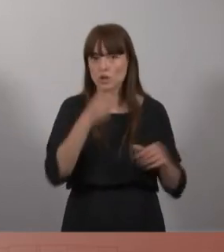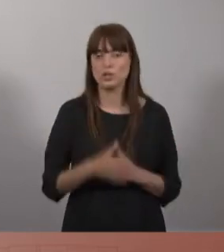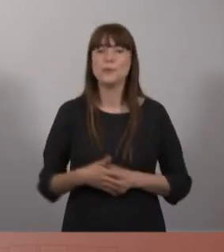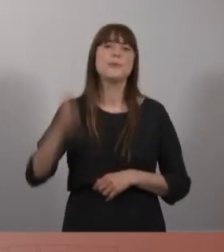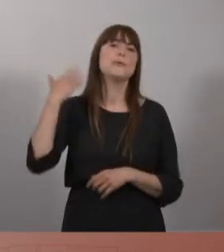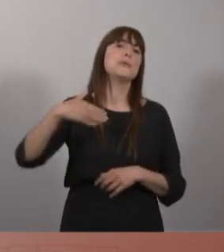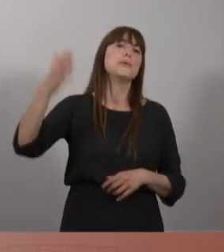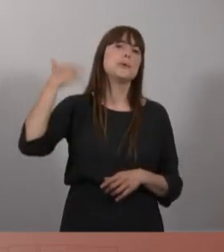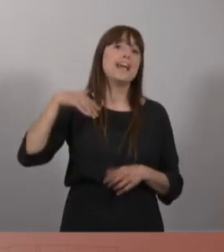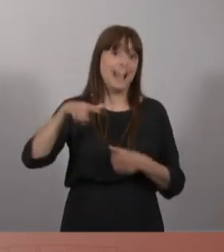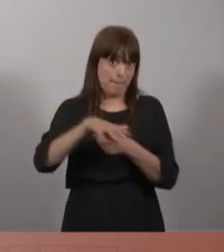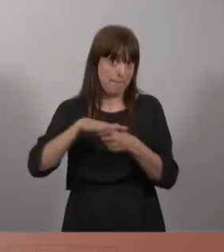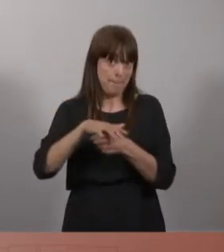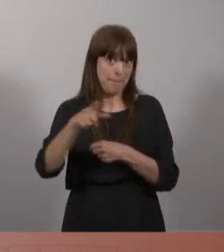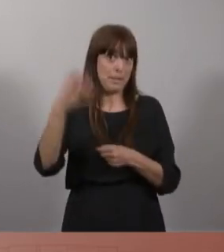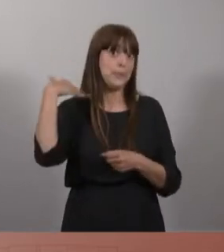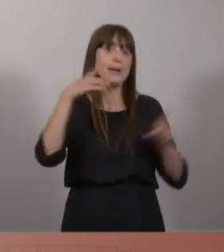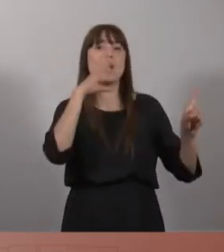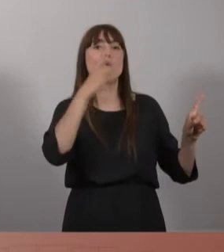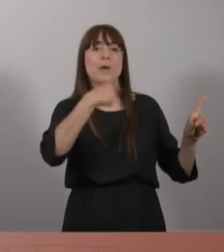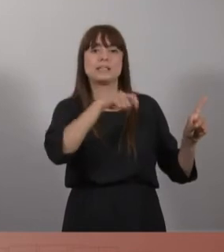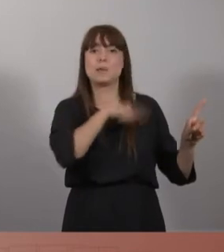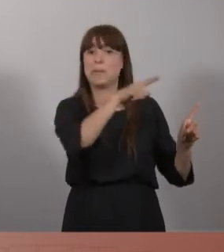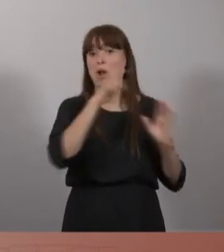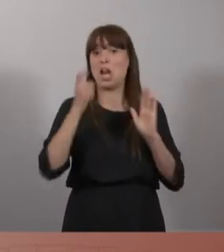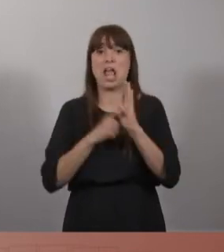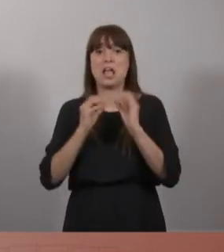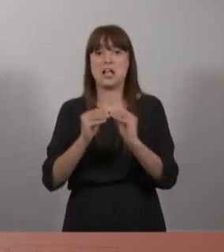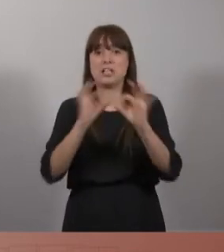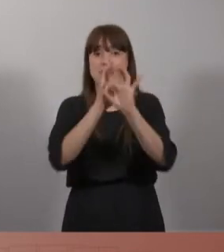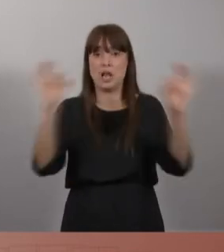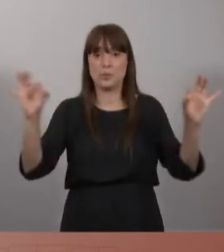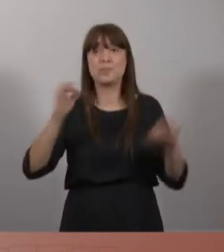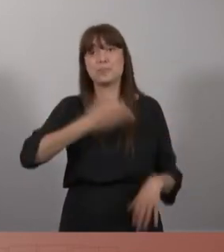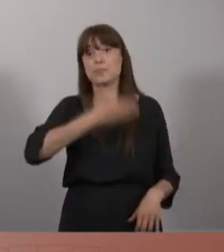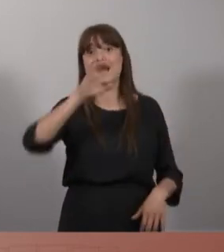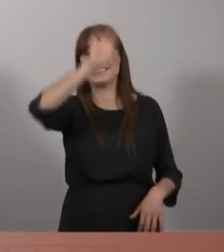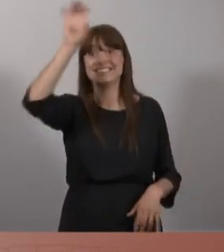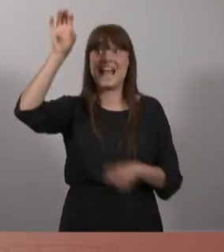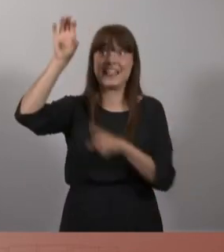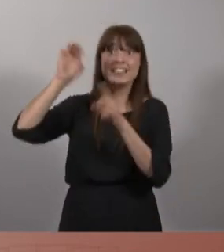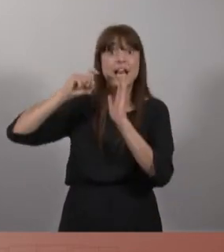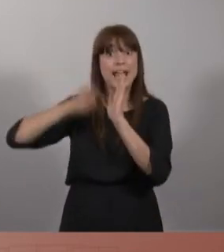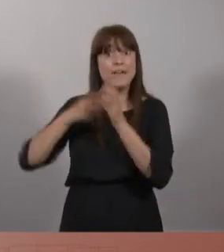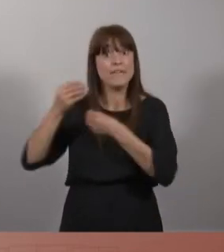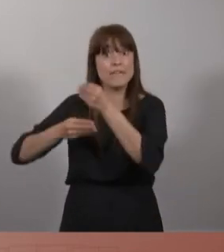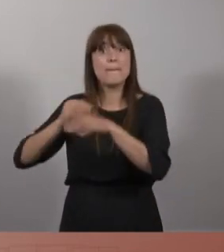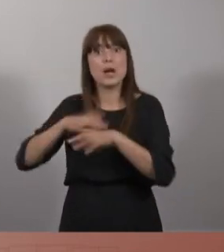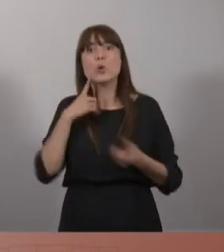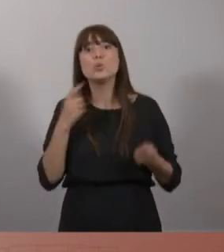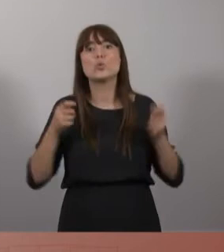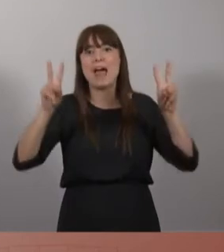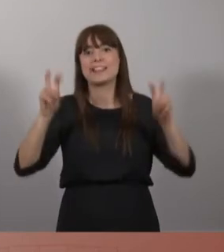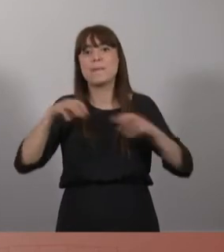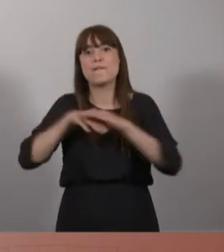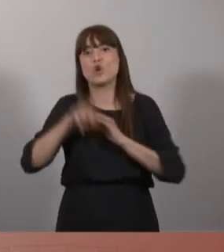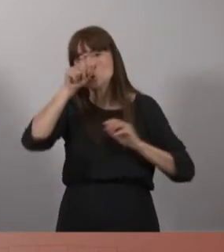legislativa en aquest àmbit és el espanyol, que no ha fet cap llei, a diferència d'altres estats que de lleis n'han fet per regular això. I no només